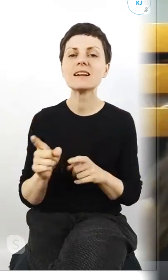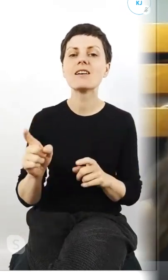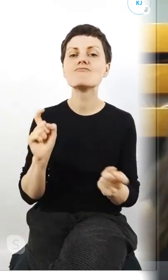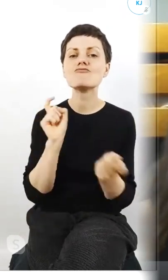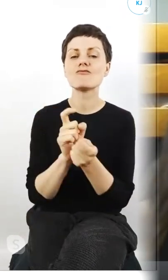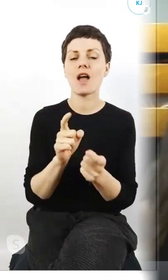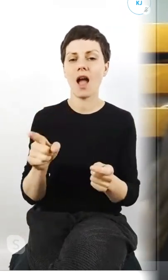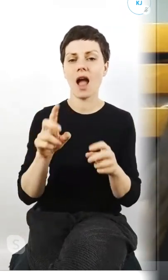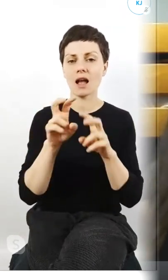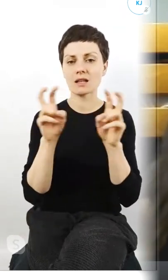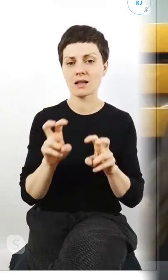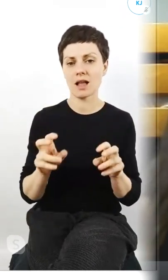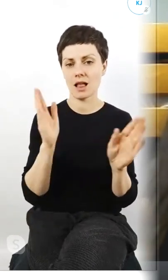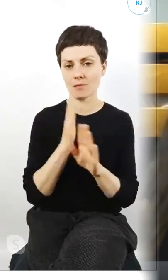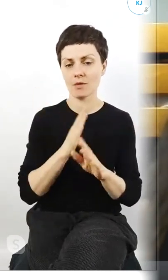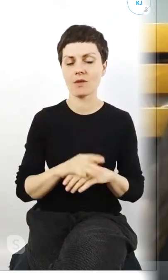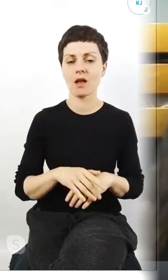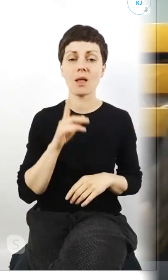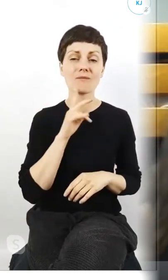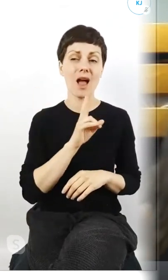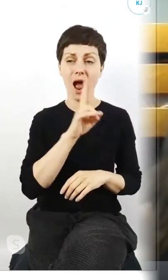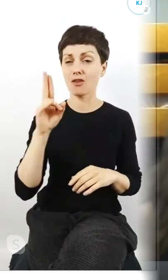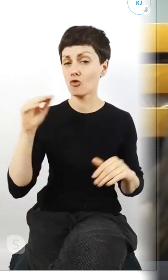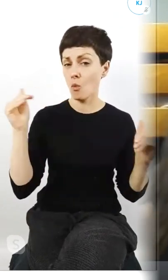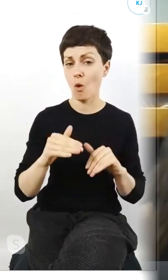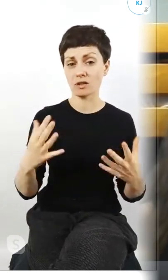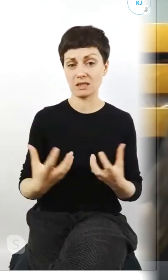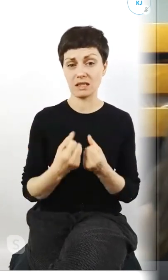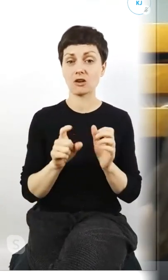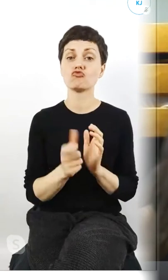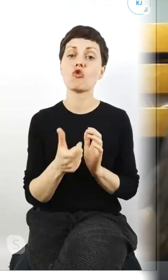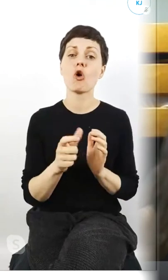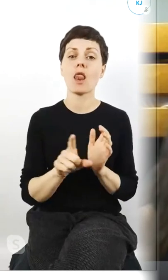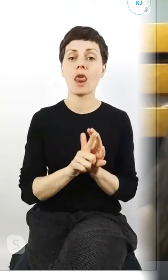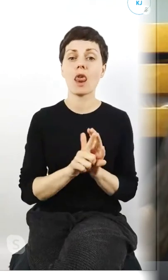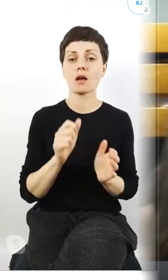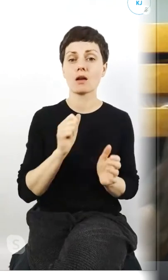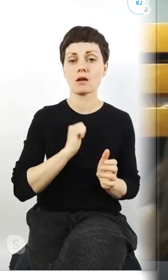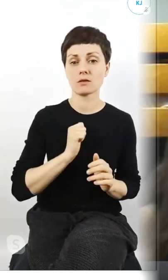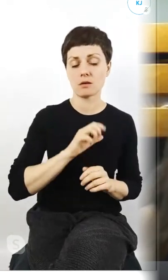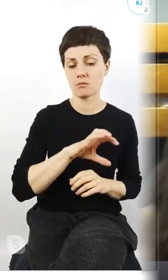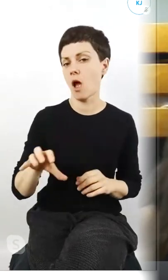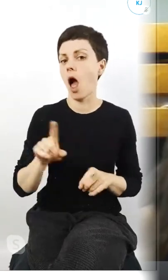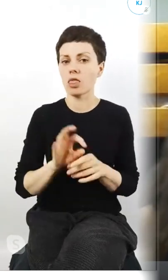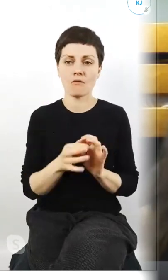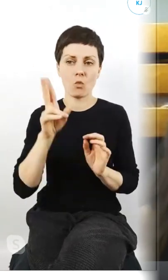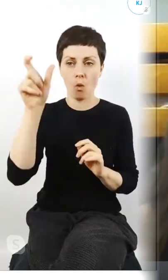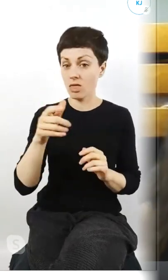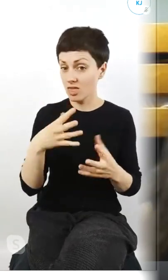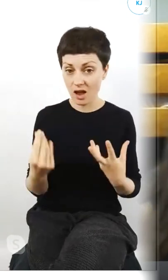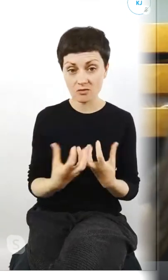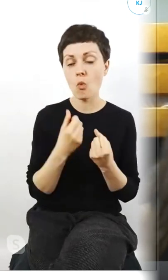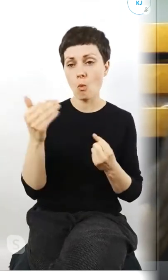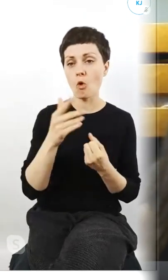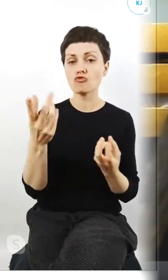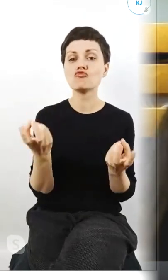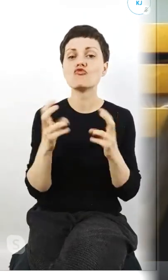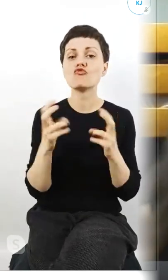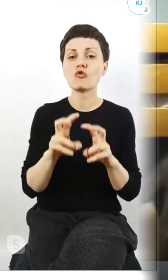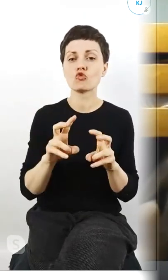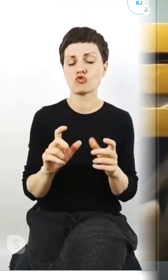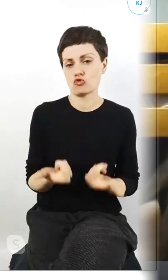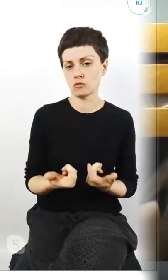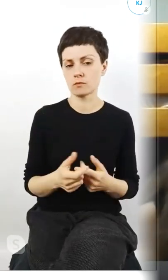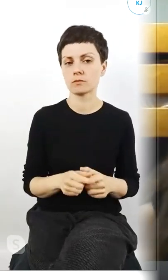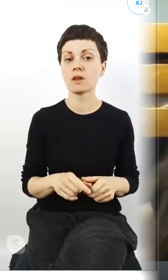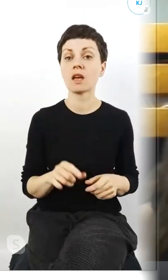i mam wrażenie że tu każdy znajdzie coś dla siebie jak nie znajdzie to może to stworzyć i znaleźć ludzi którzy chcą